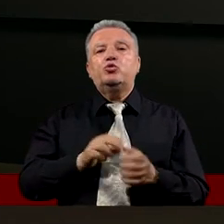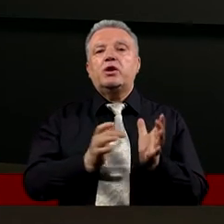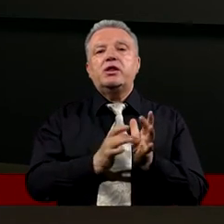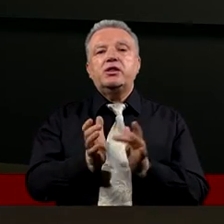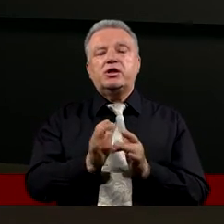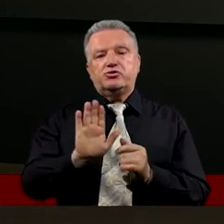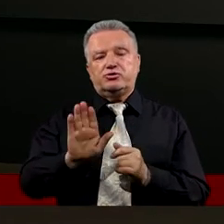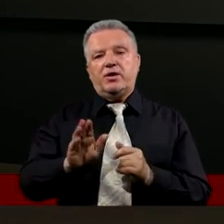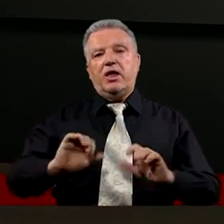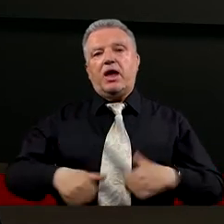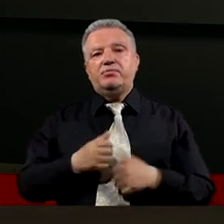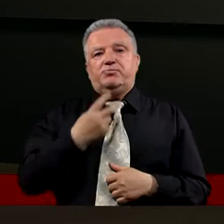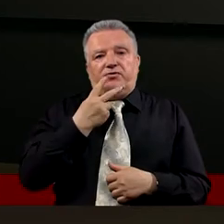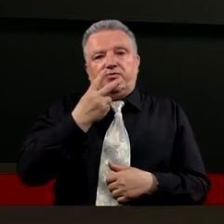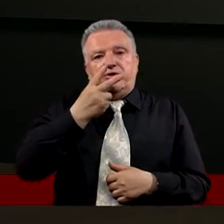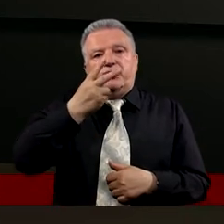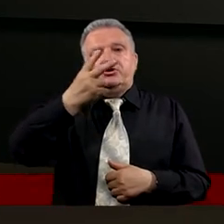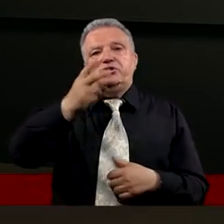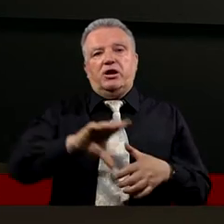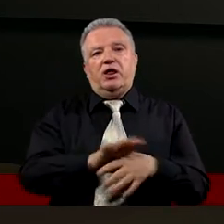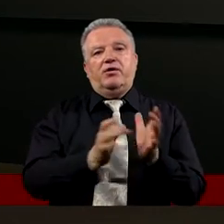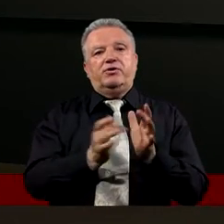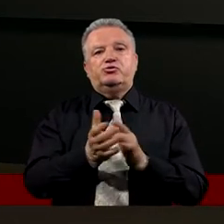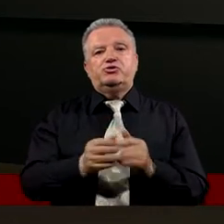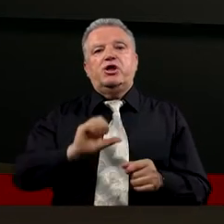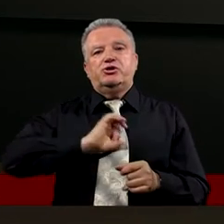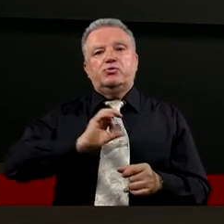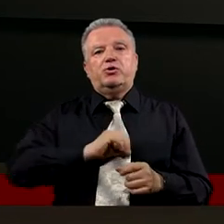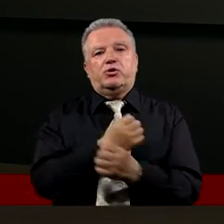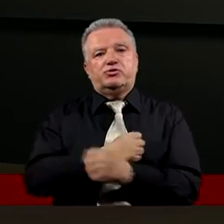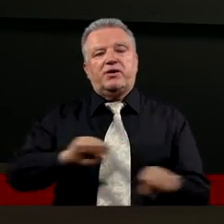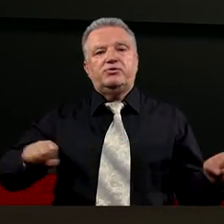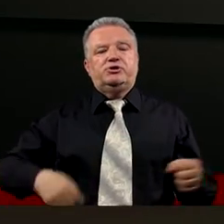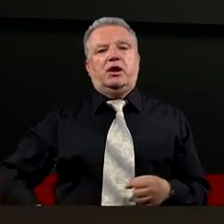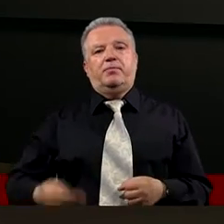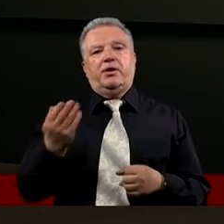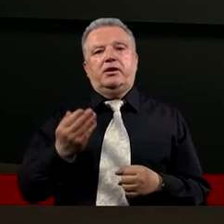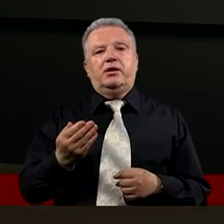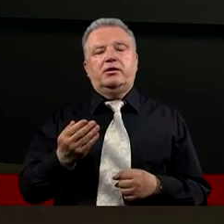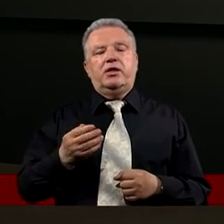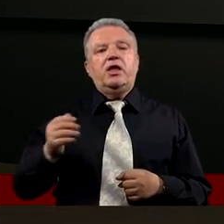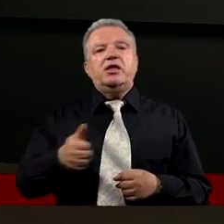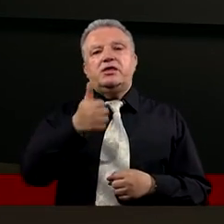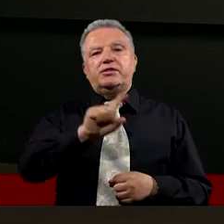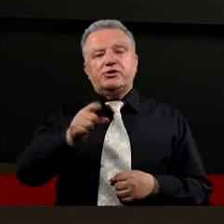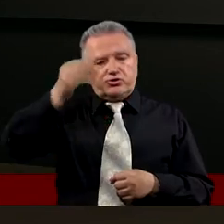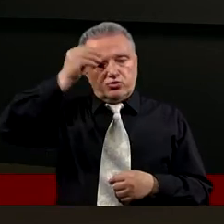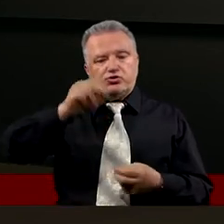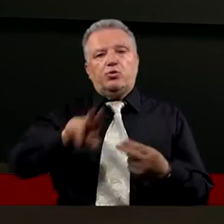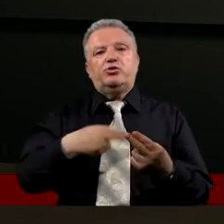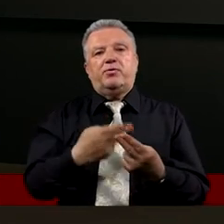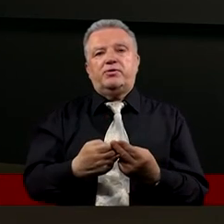Chrystus ma Abyśmy widzieli w nim swojego Zbawiciela Swojego Pana I jeden z uczniów